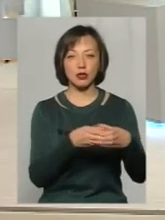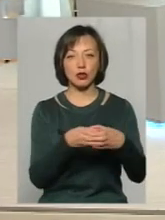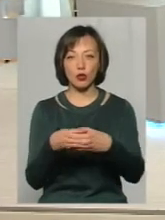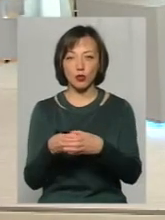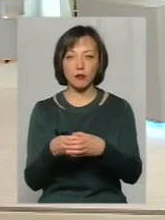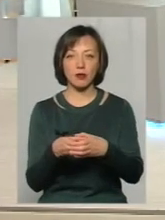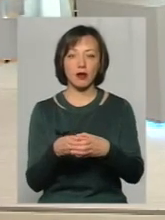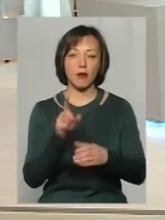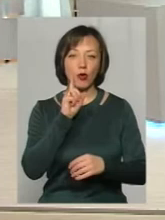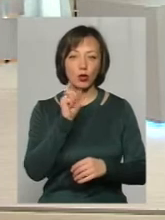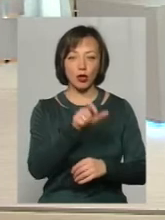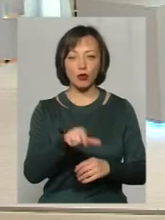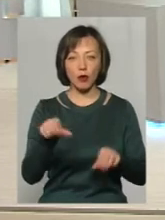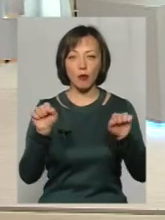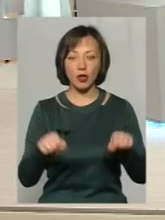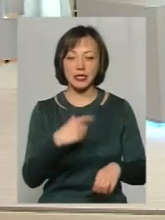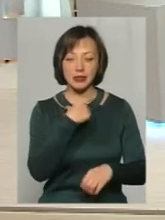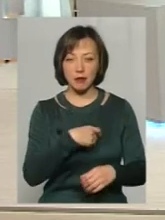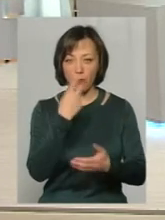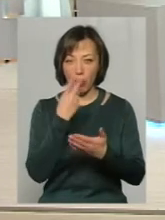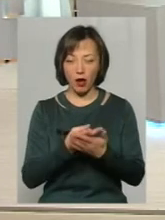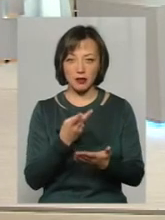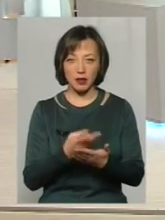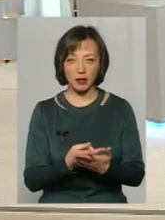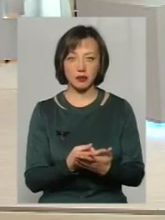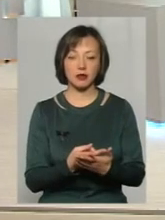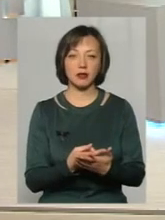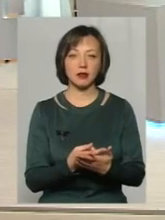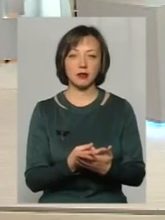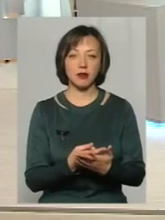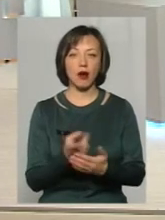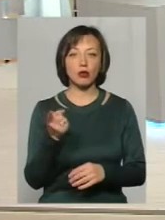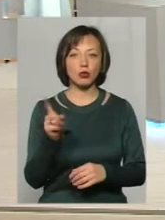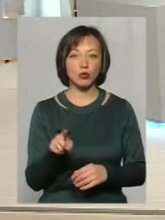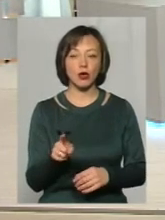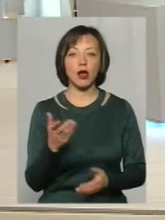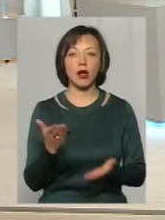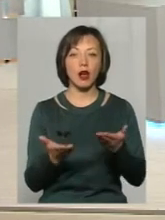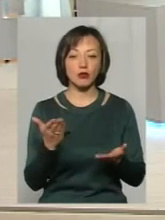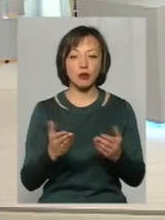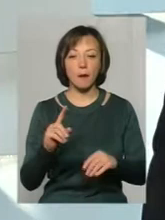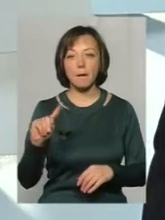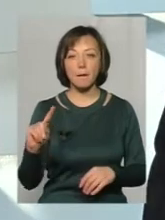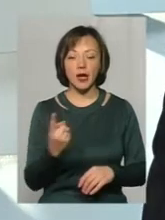групи молодих людей могли себе проявити, показати. То, скажімо, якщо перший раз так